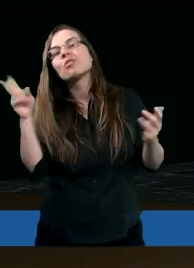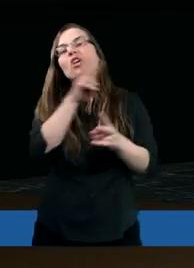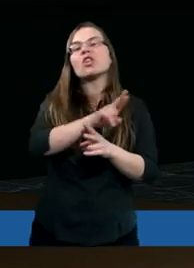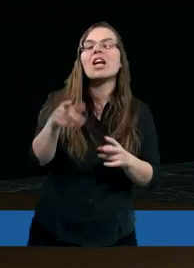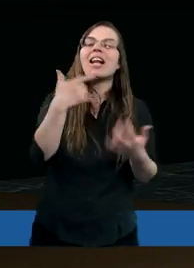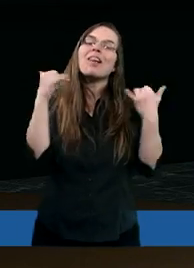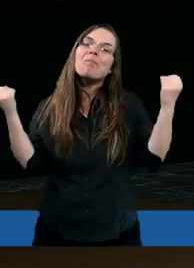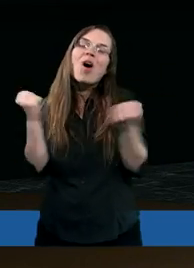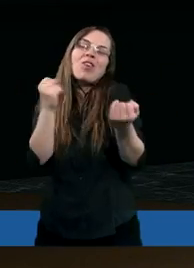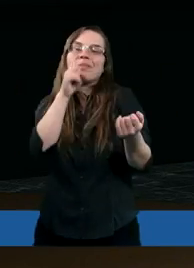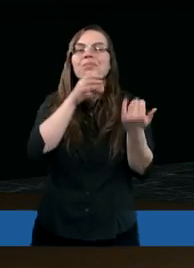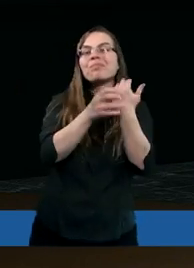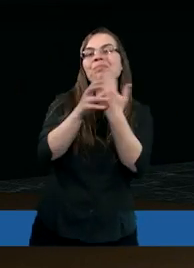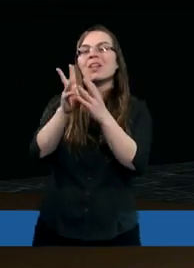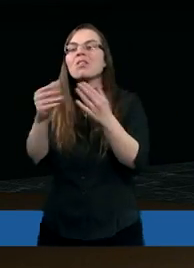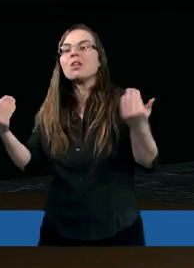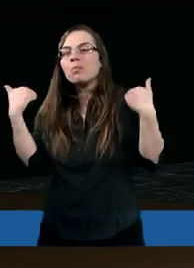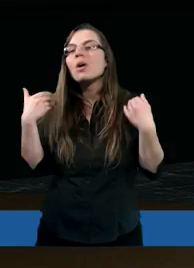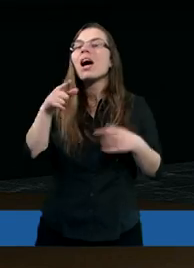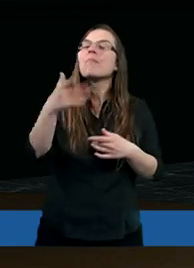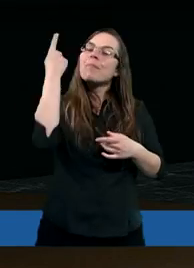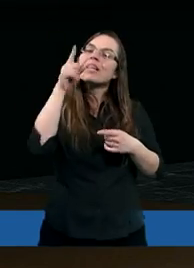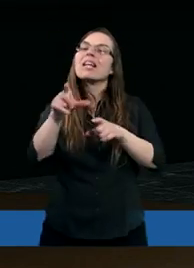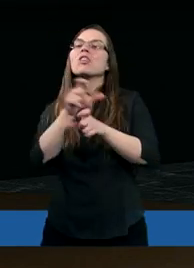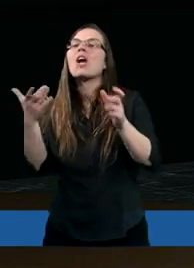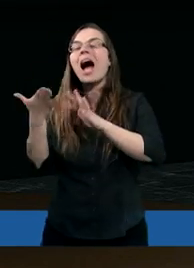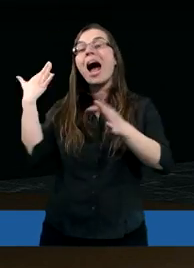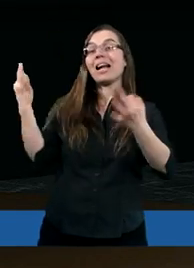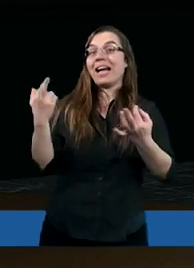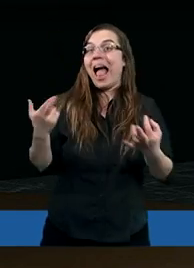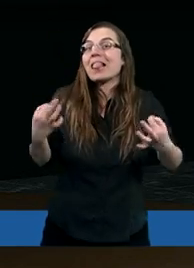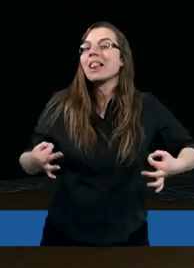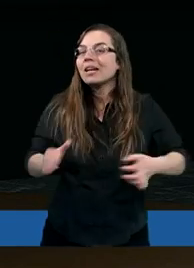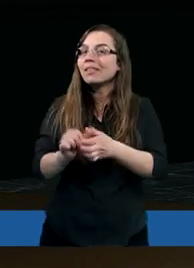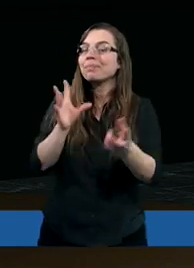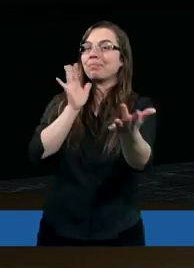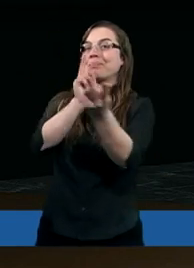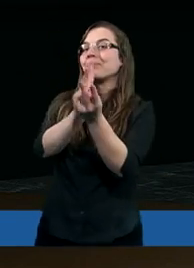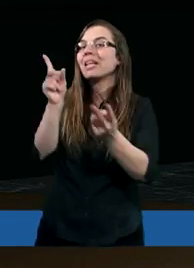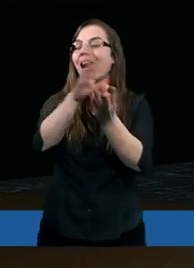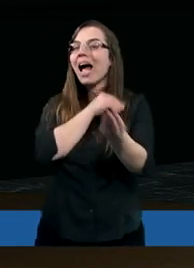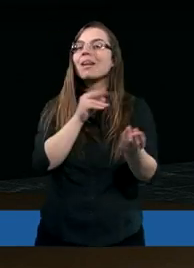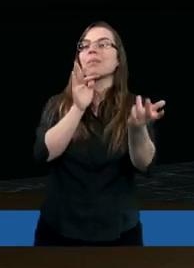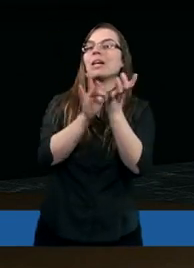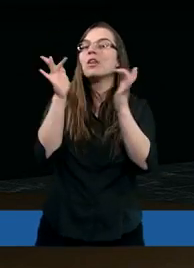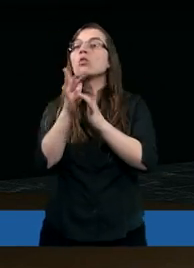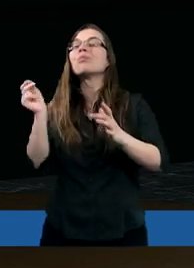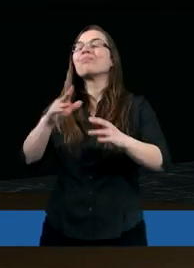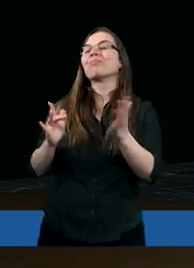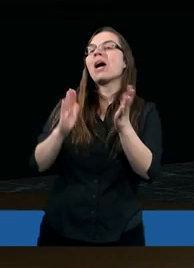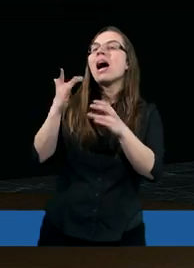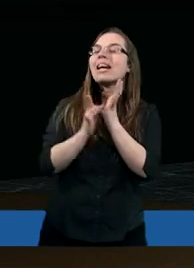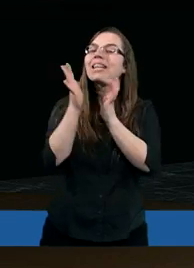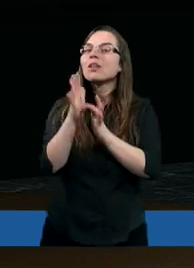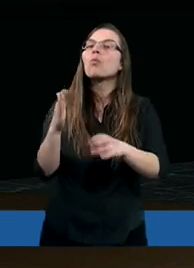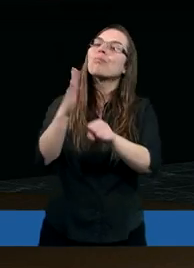wygarnąć jeszcze mocniej. Ale ja myślę, że teraz ten czas, w którym jestem z Chrystusem, ja zawsze tłumaczę, że Pan Bóg mnie powoli